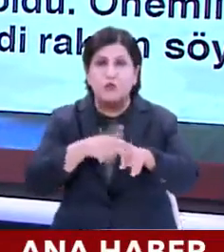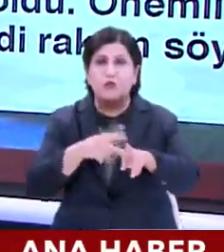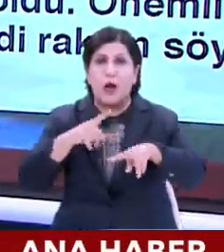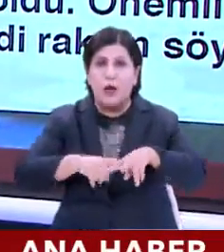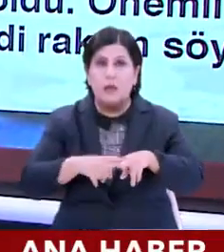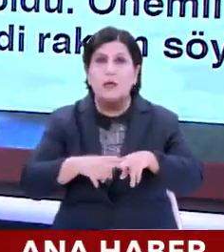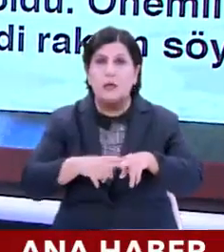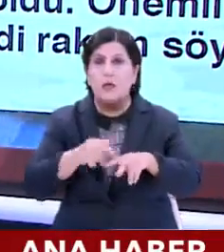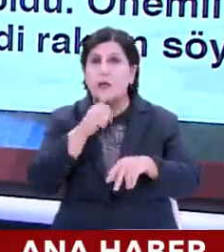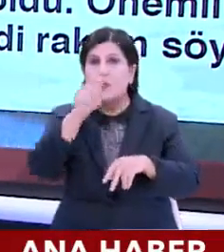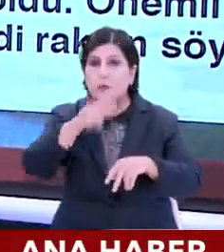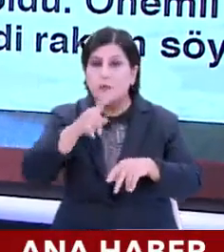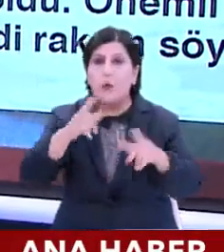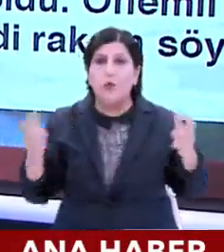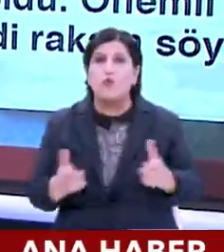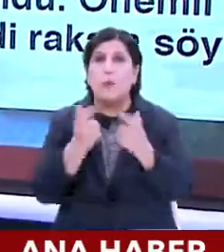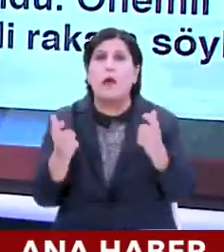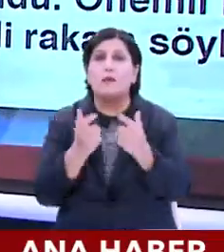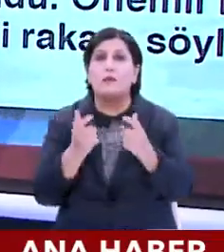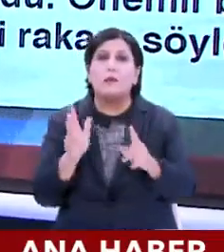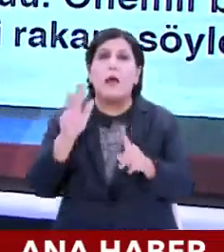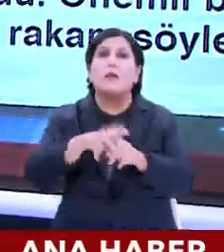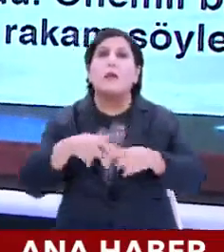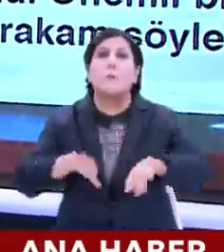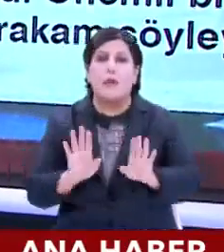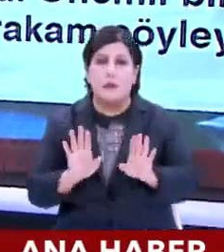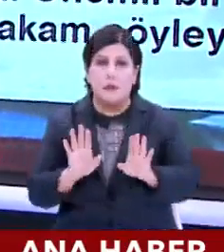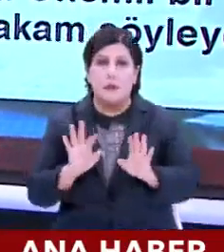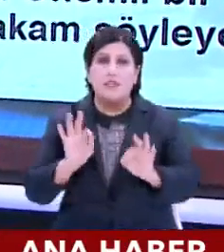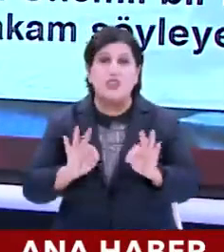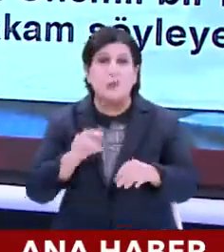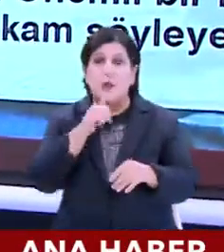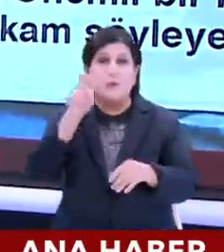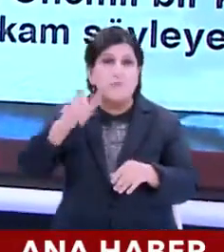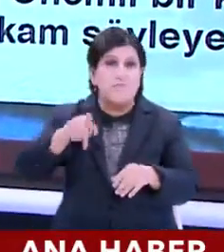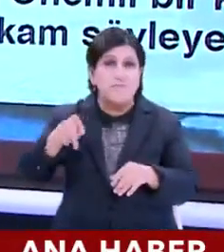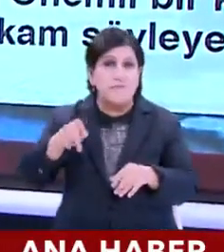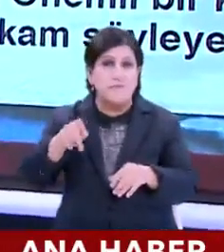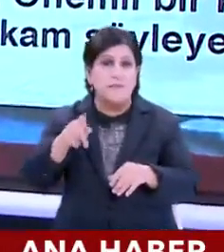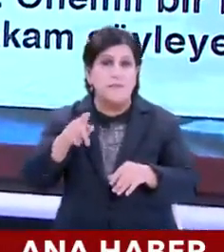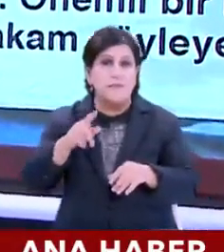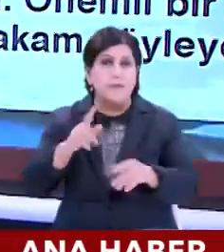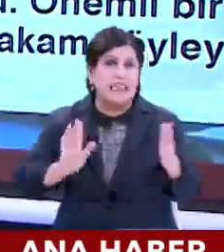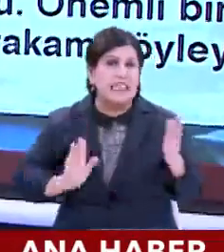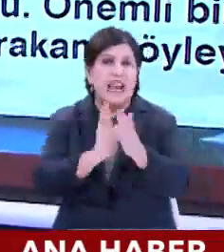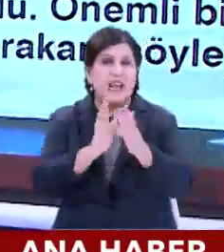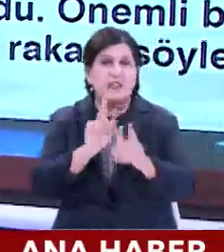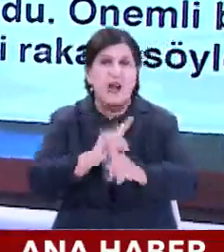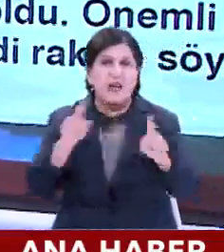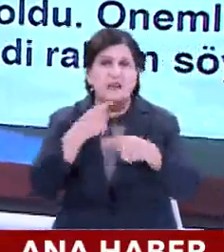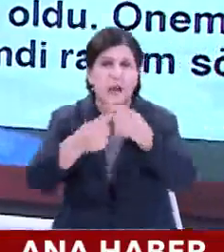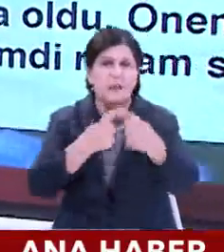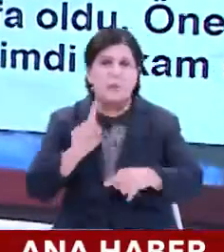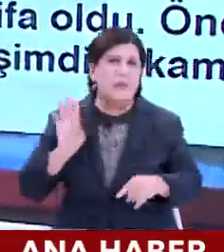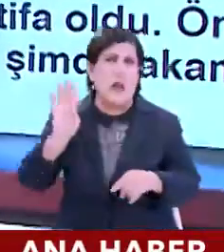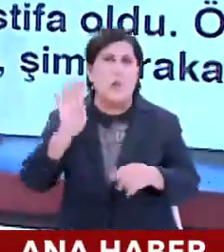Ağıralioğlu o toplantıya katılmadı. Şimdi Sayın Ağıralioğlu'nun itirazı gayet demokratik